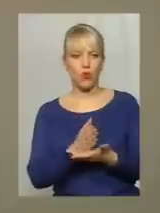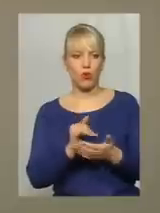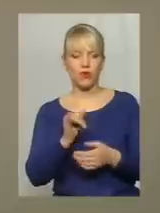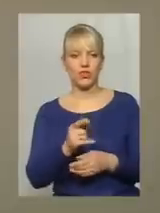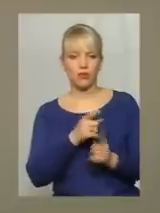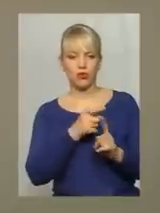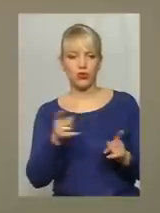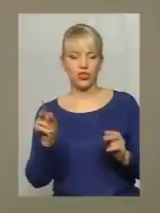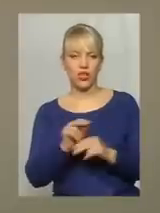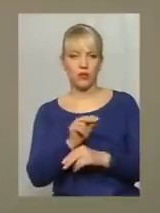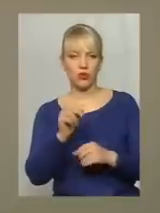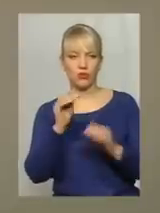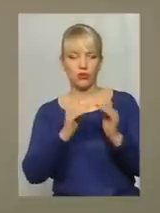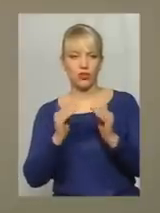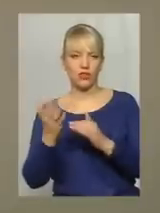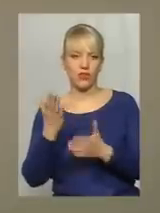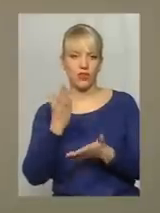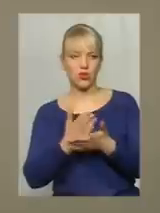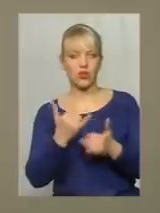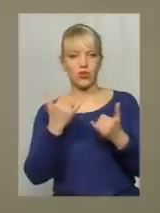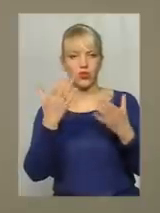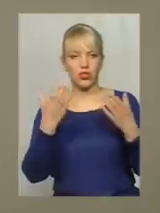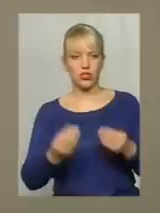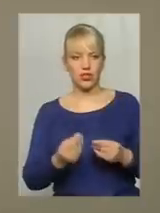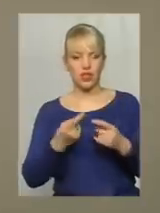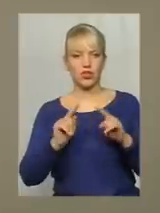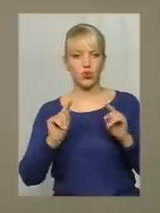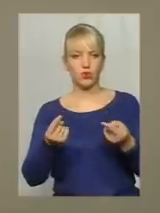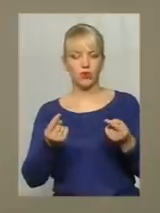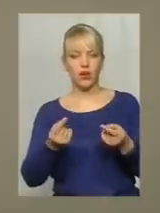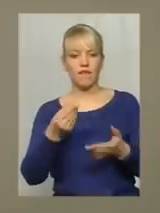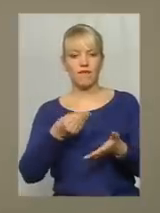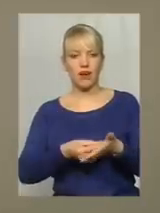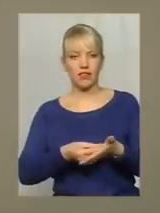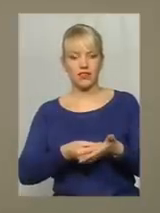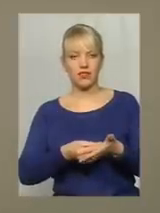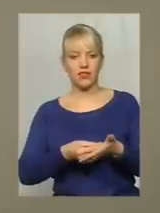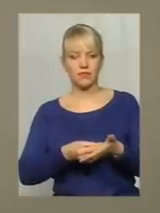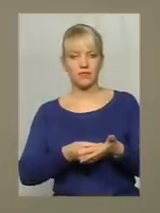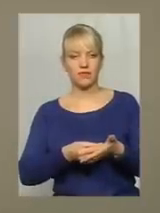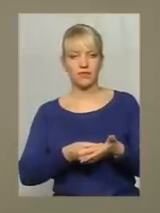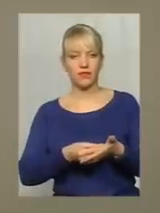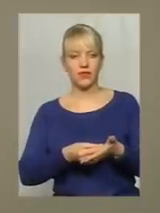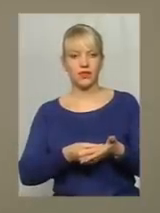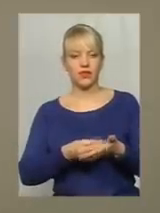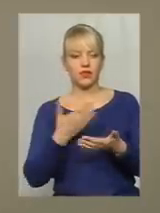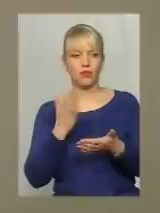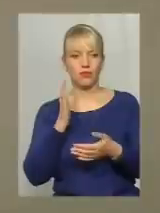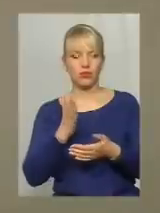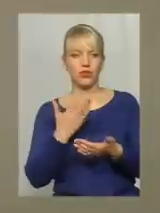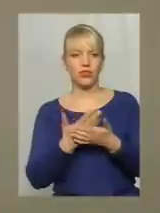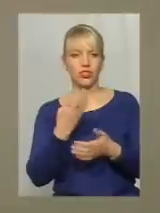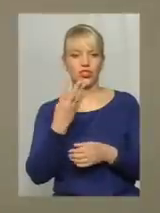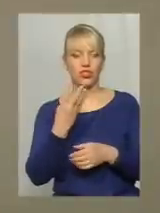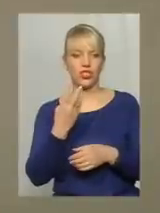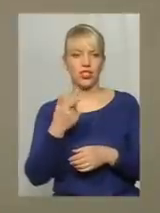поточний ремонт будинків, які існують на сьогоднішній день. І тому вартість буде порядка 4 гривень. Це